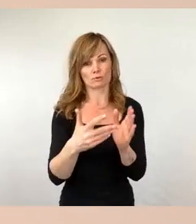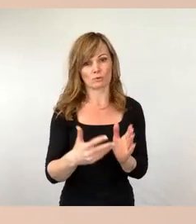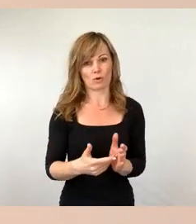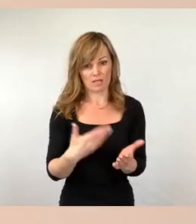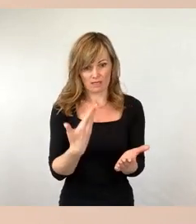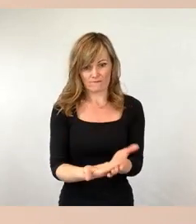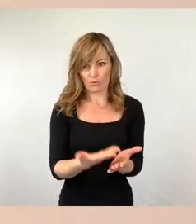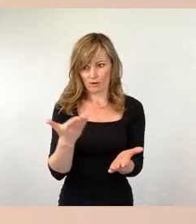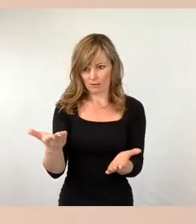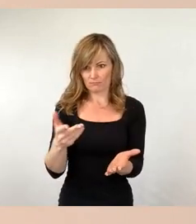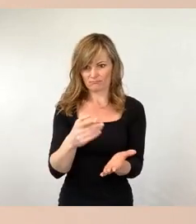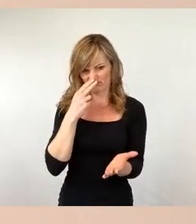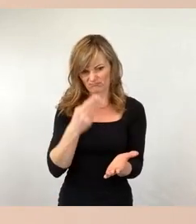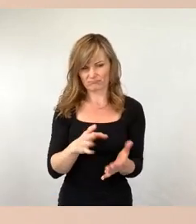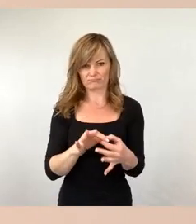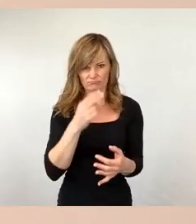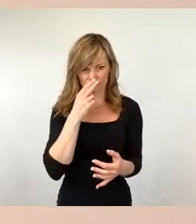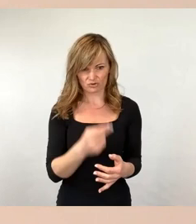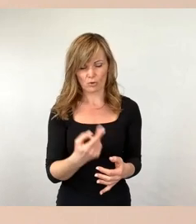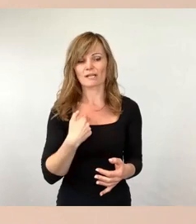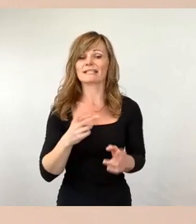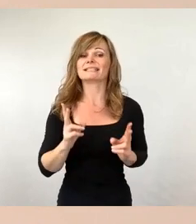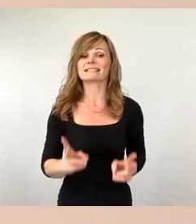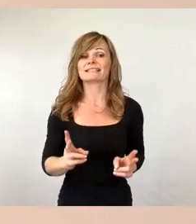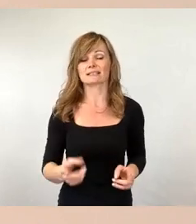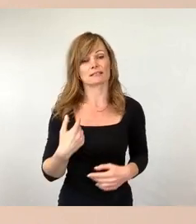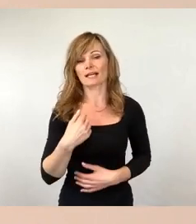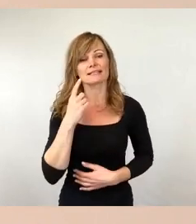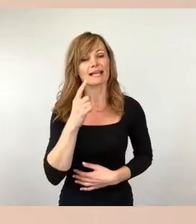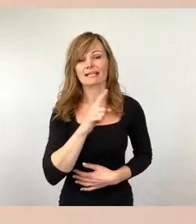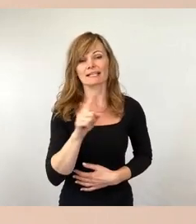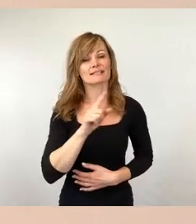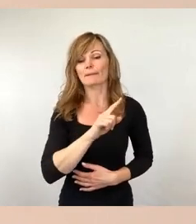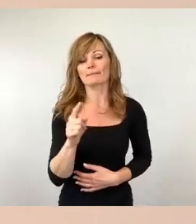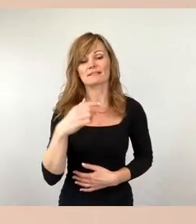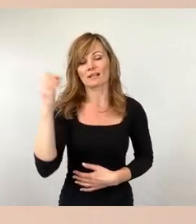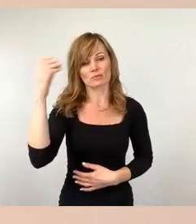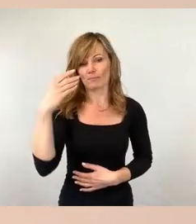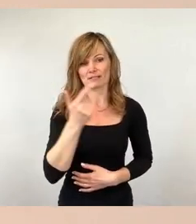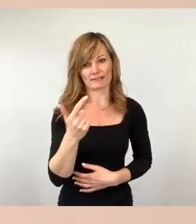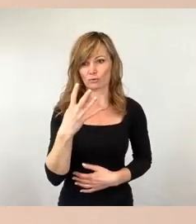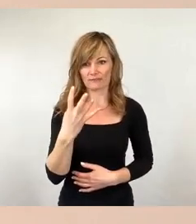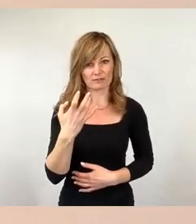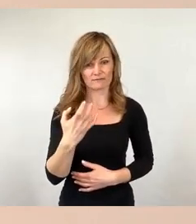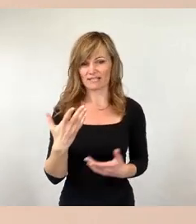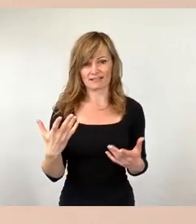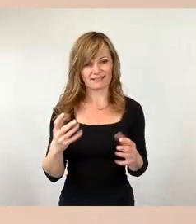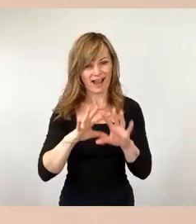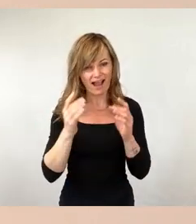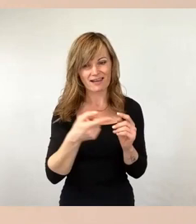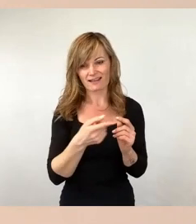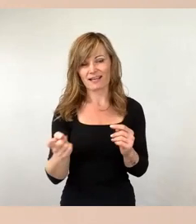Und es ist richtig so, dass ich nicht davon ausgehe, dass wir bis Sommer 24 alle 850